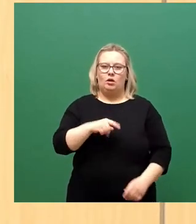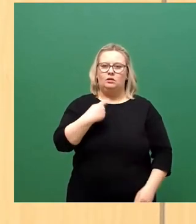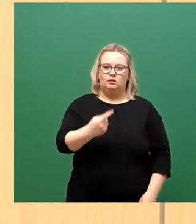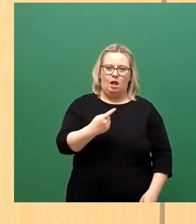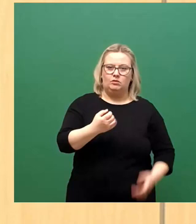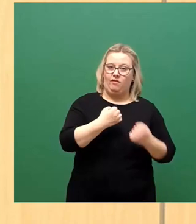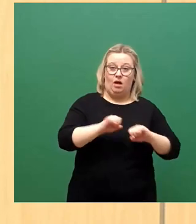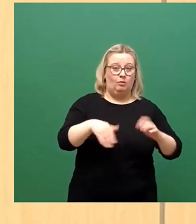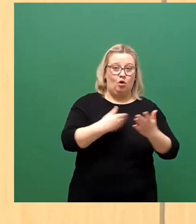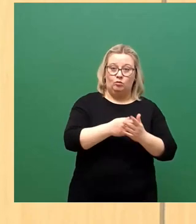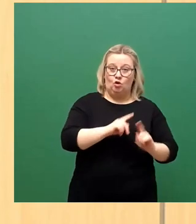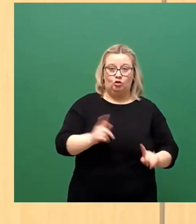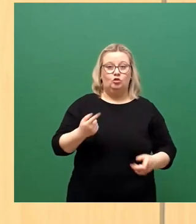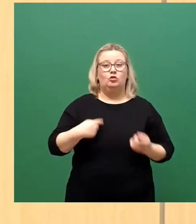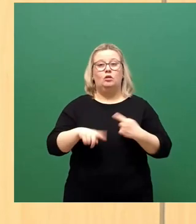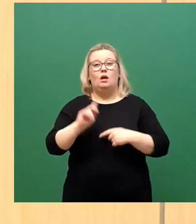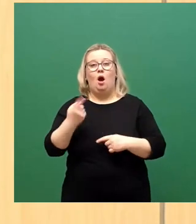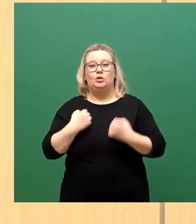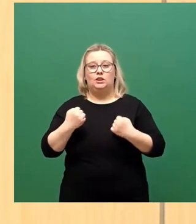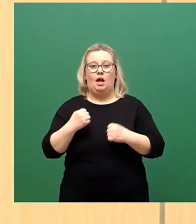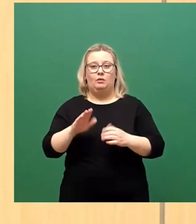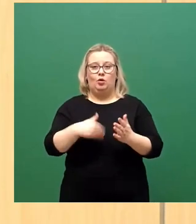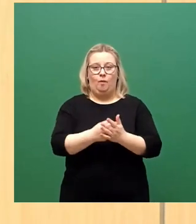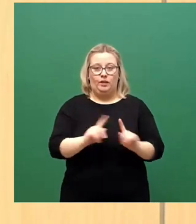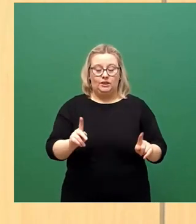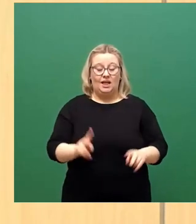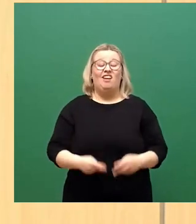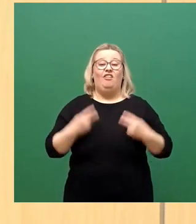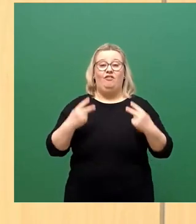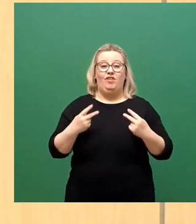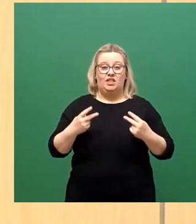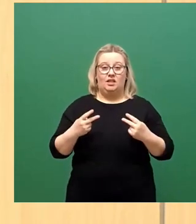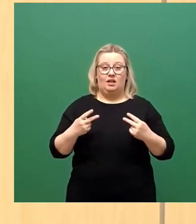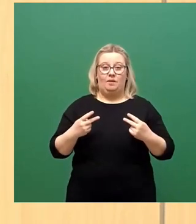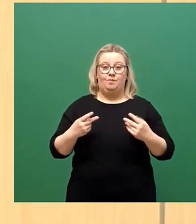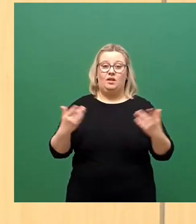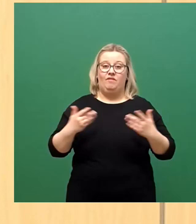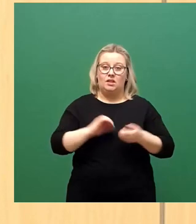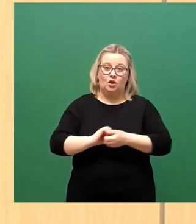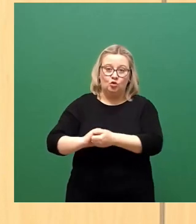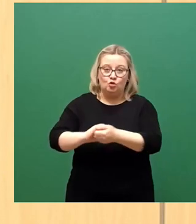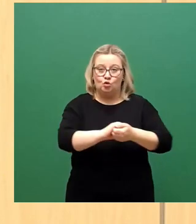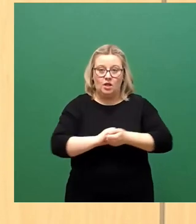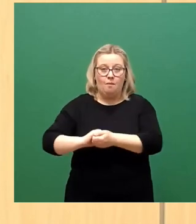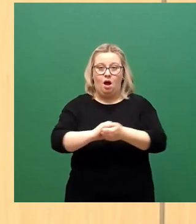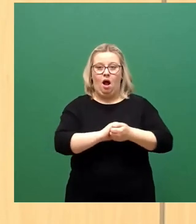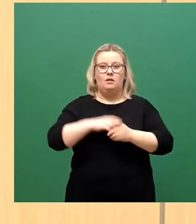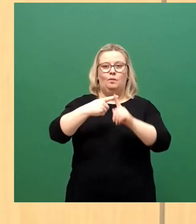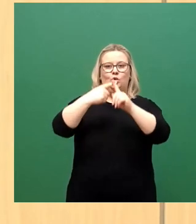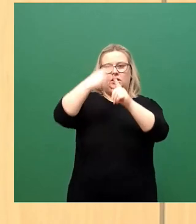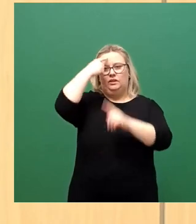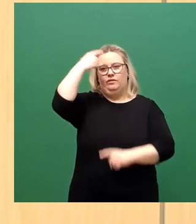noch die Sicherheit. Was wir brauchen, meinen wir, ist Zusammenhalt, Zuversicht und vor allen Dingen